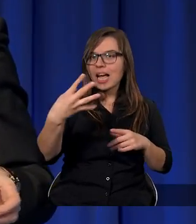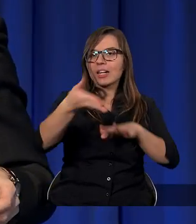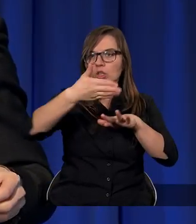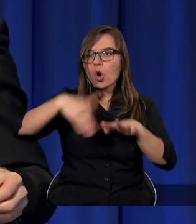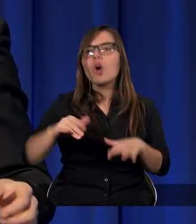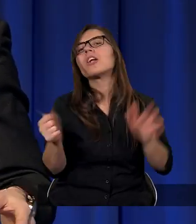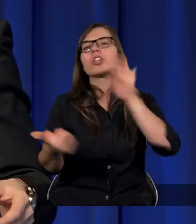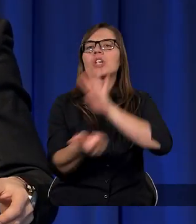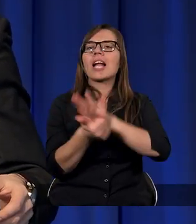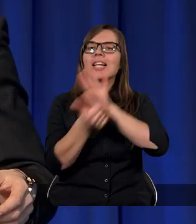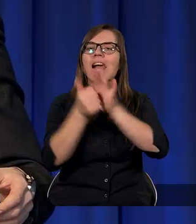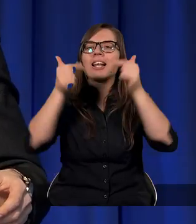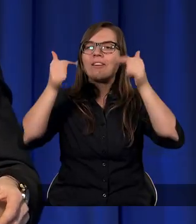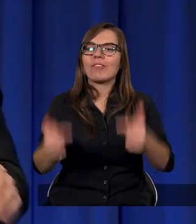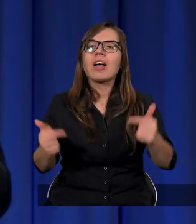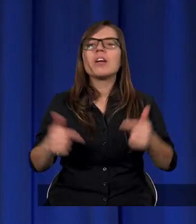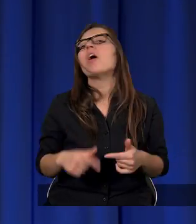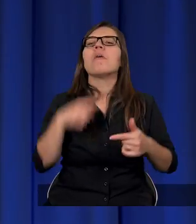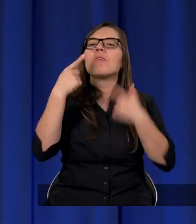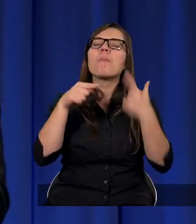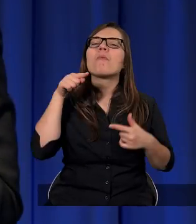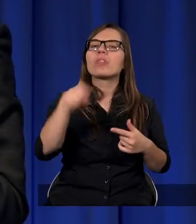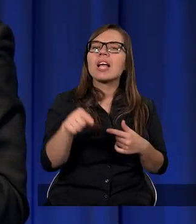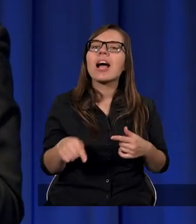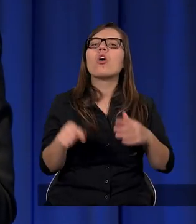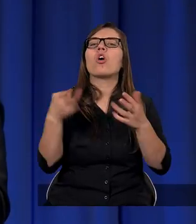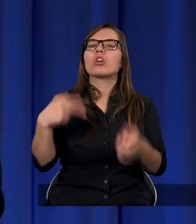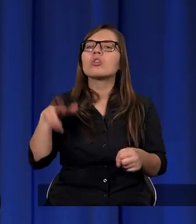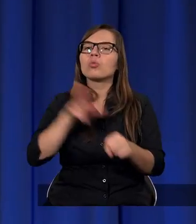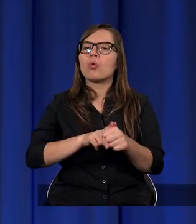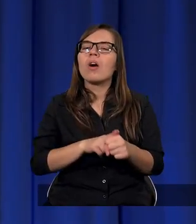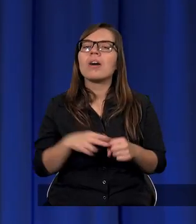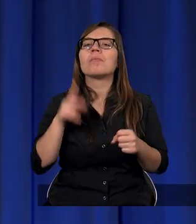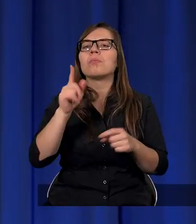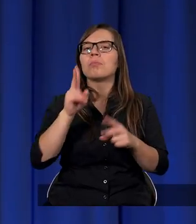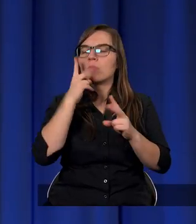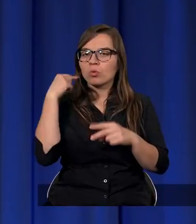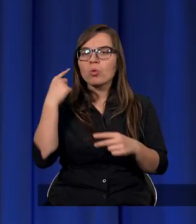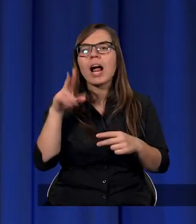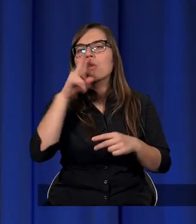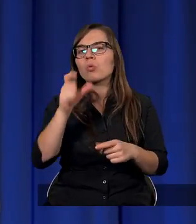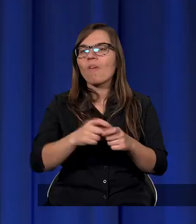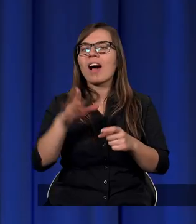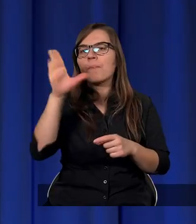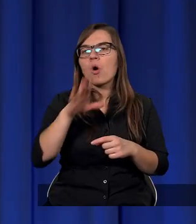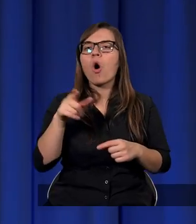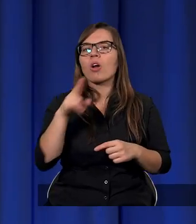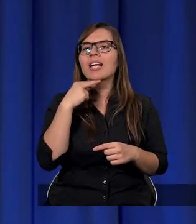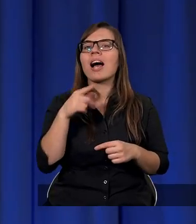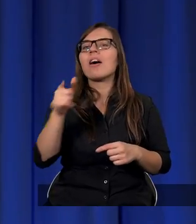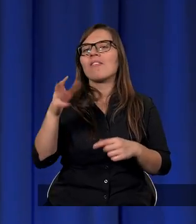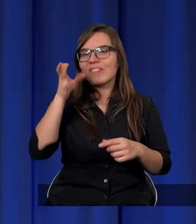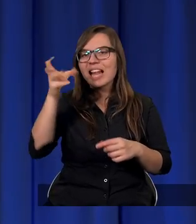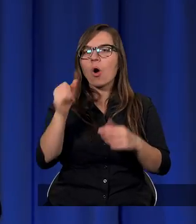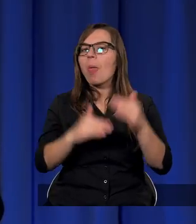24-16 Wypowiedź tego, który słyszał Słowa Boga, który ma wiedzę